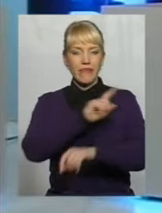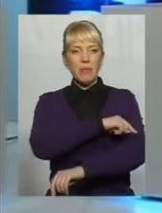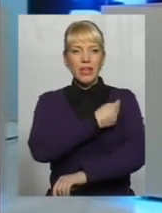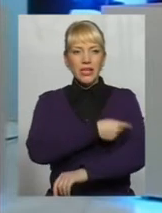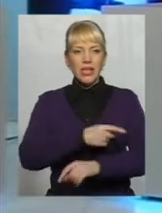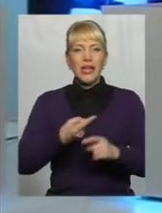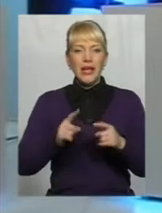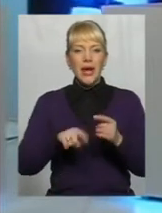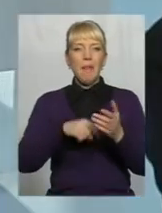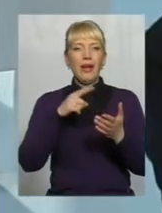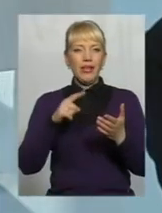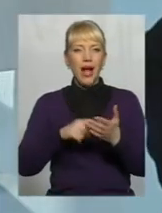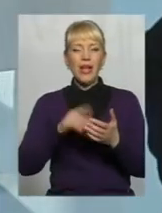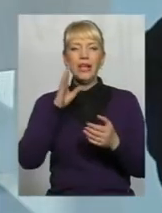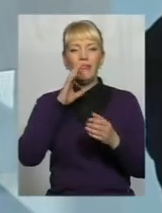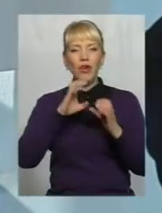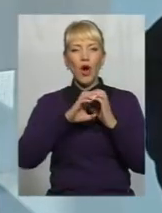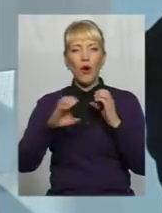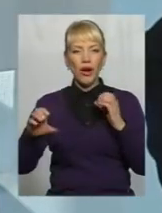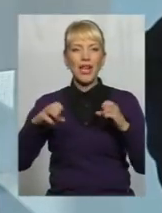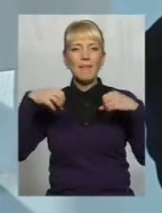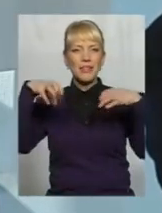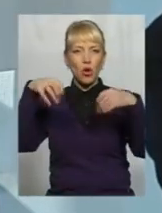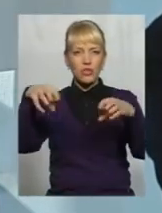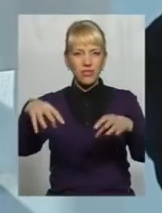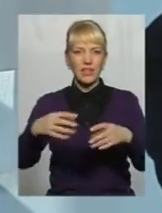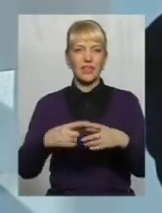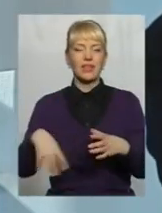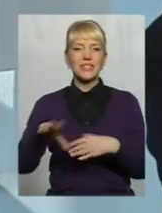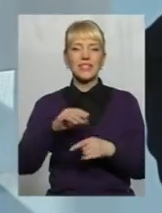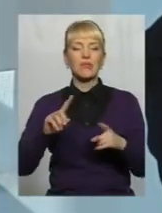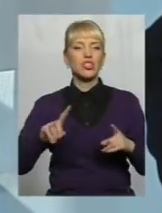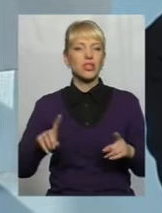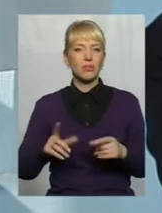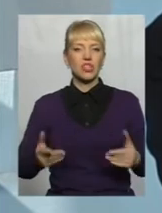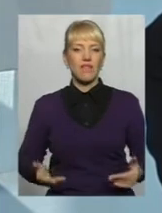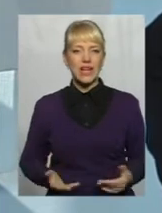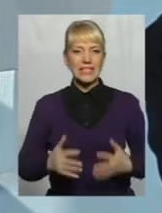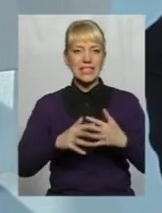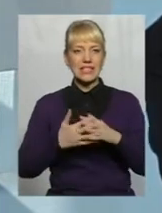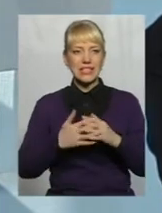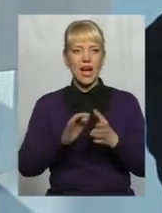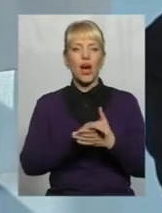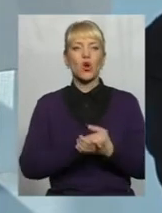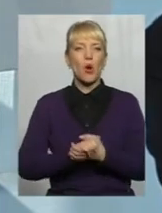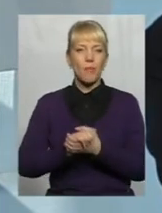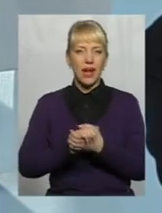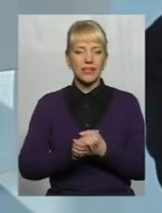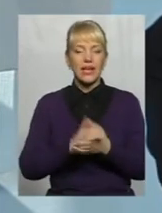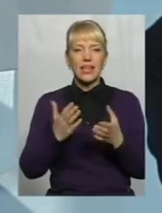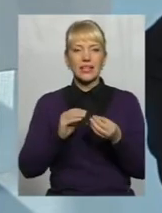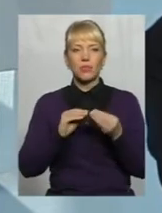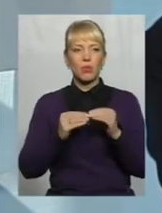питання з дорогами, водогонами, освітленням Всі питання, чим живе сільська громада І які є проблемними у нас на